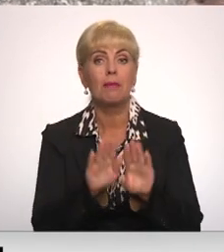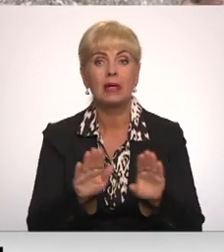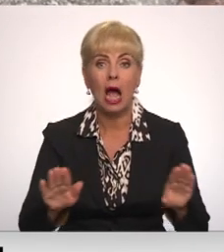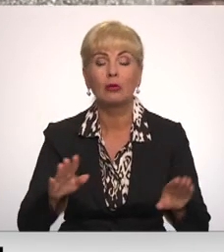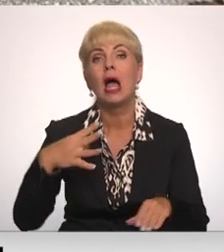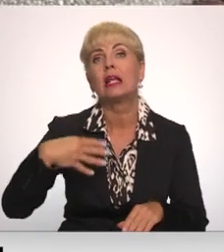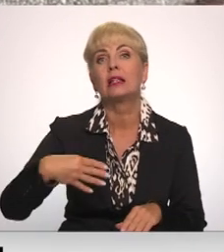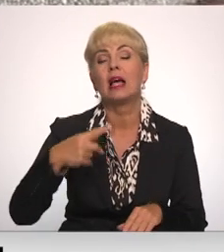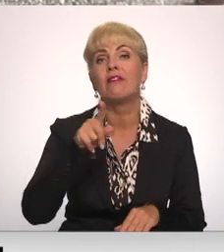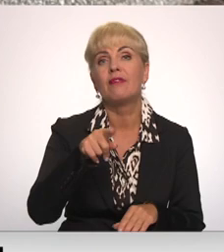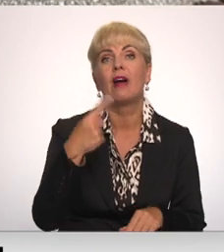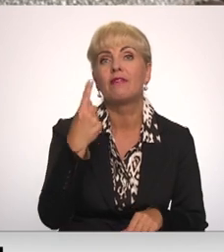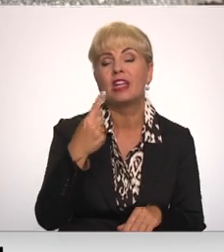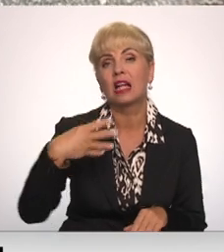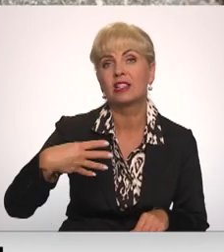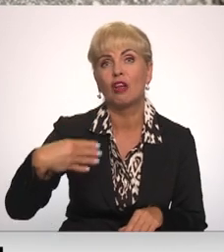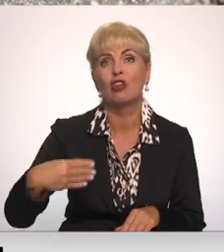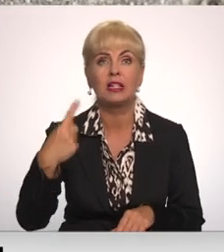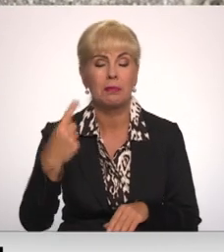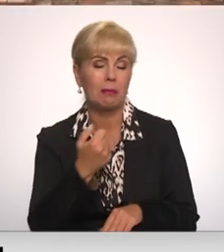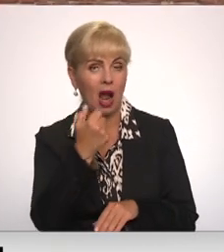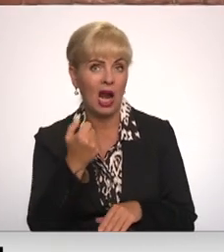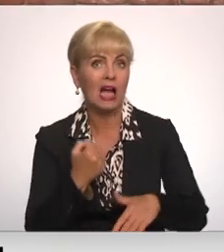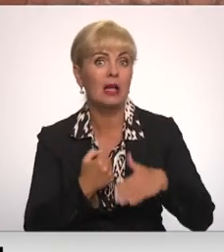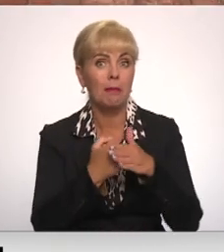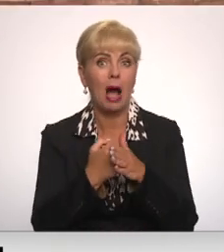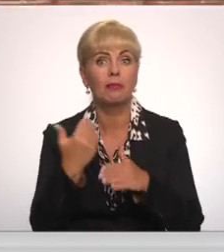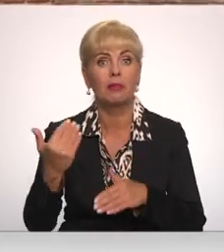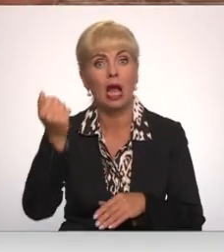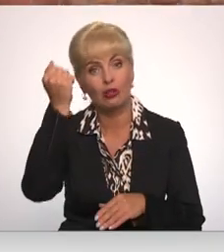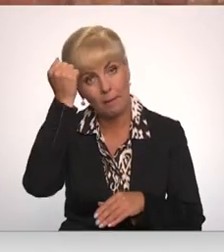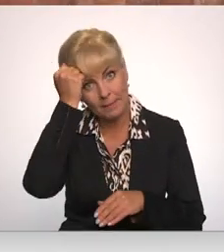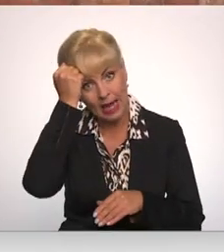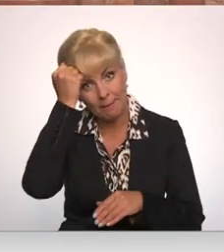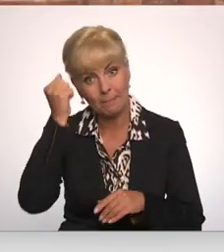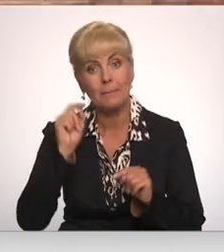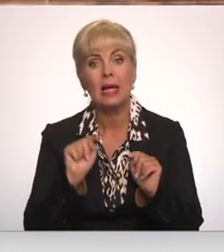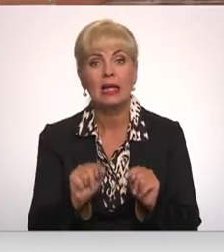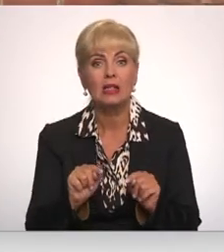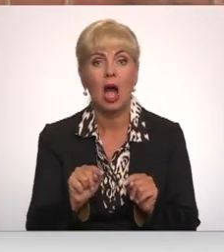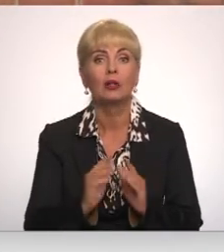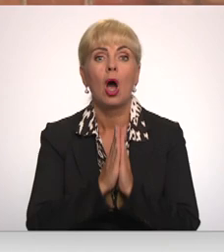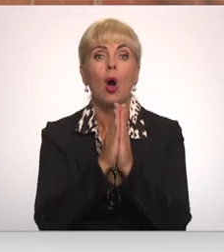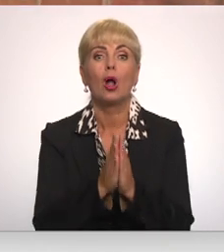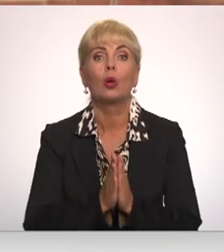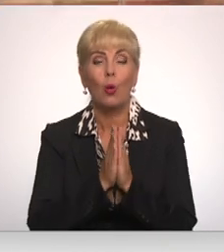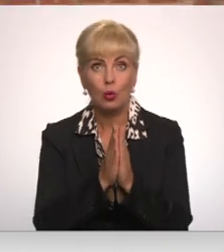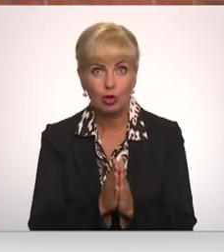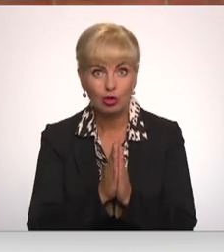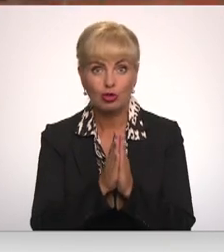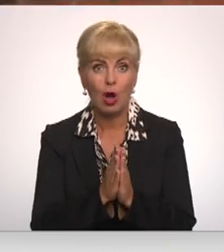četri vienas ceļš ir valstīts piemiņā un lūkšanā, pirmkārt